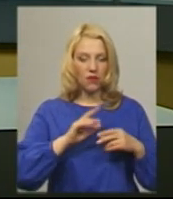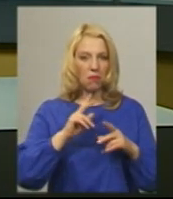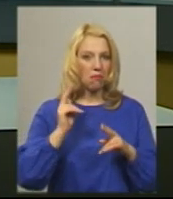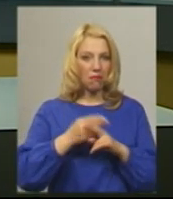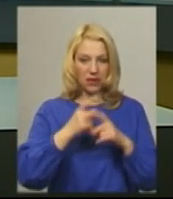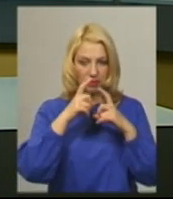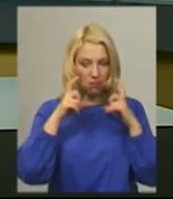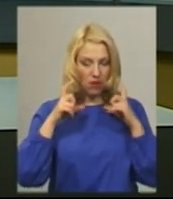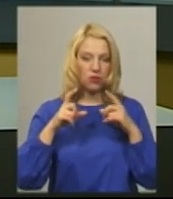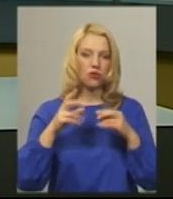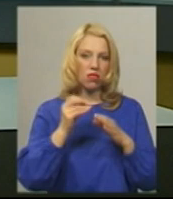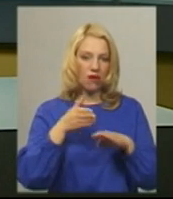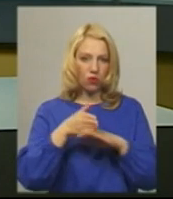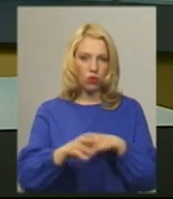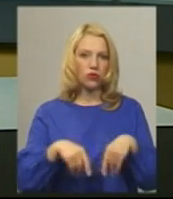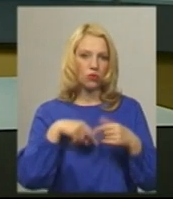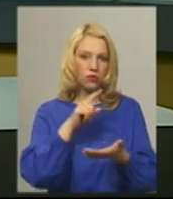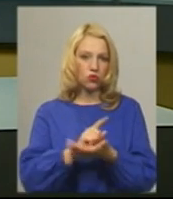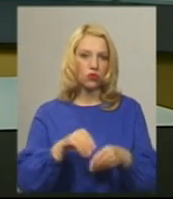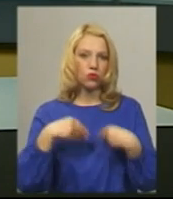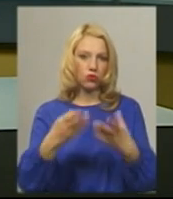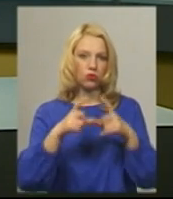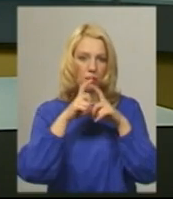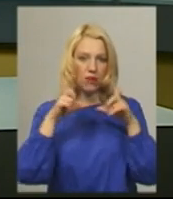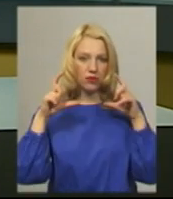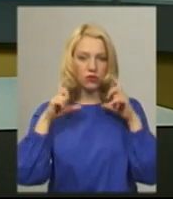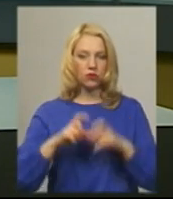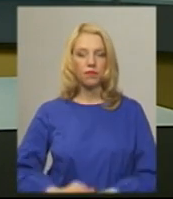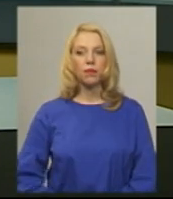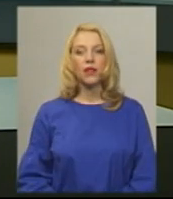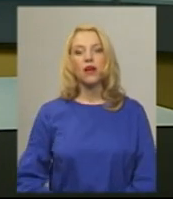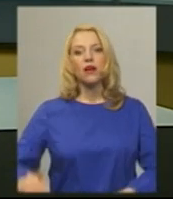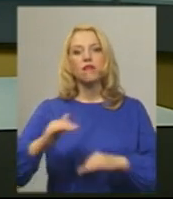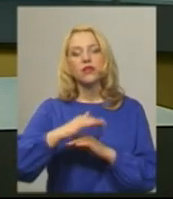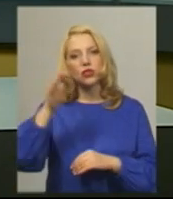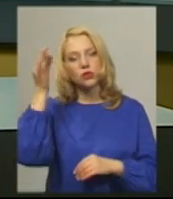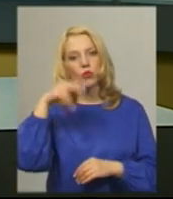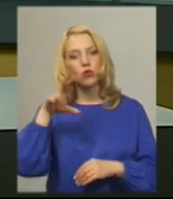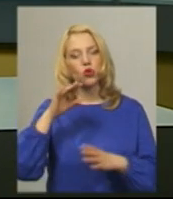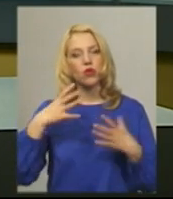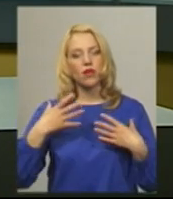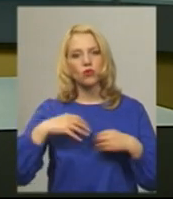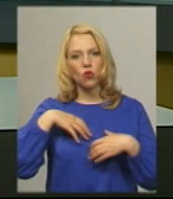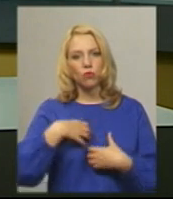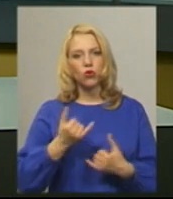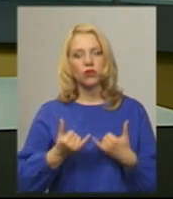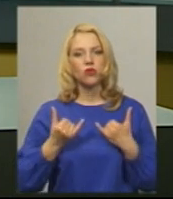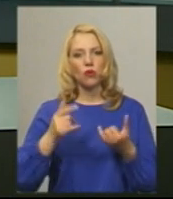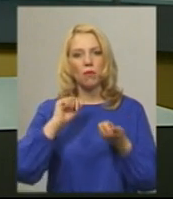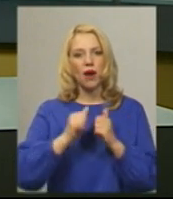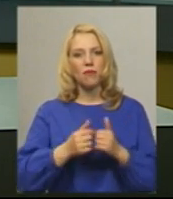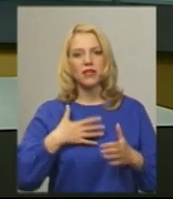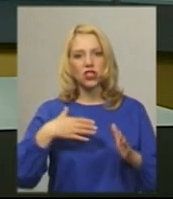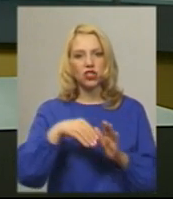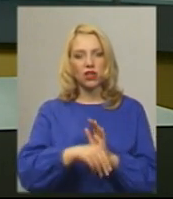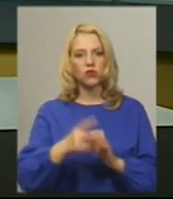їм видадуть індивідуальний засіб захисту. Вечір з помин до Дня скорботи та вшанування пам'яті жертв Другої